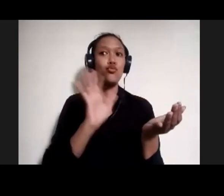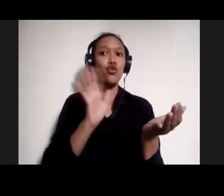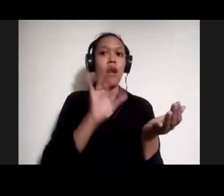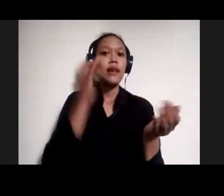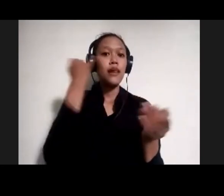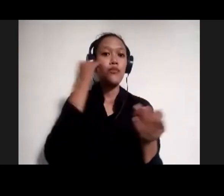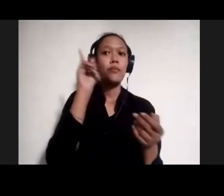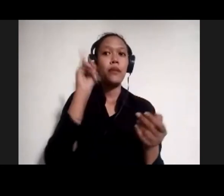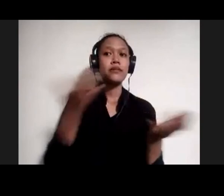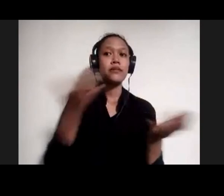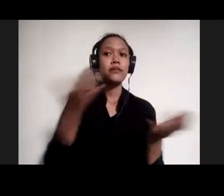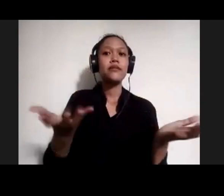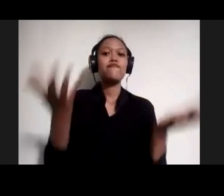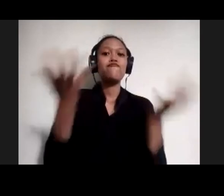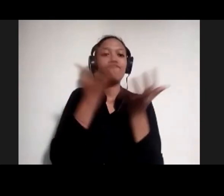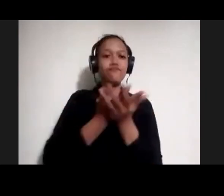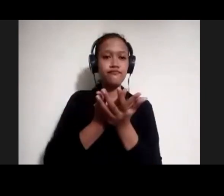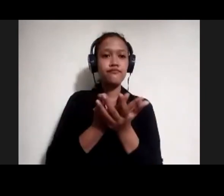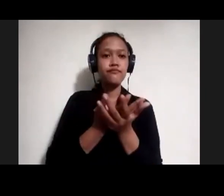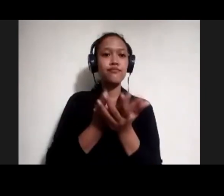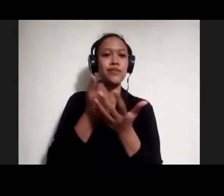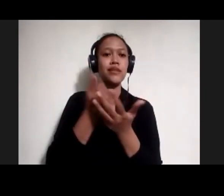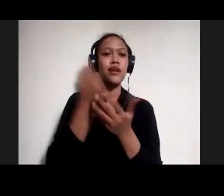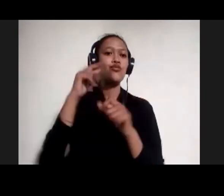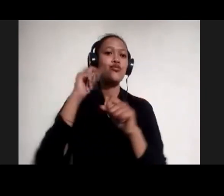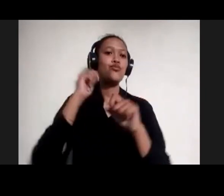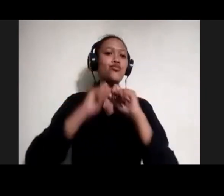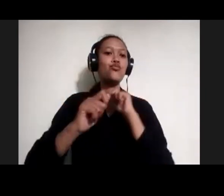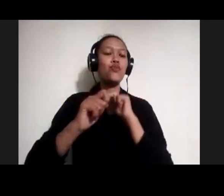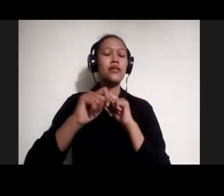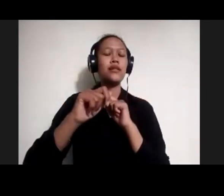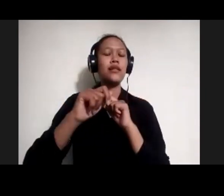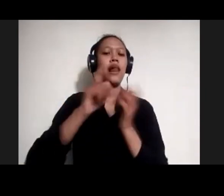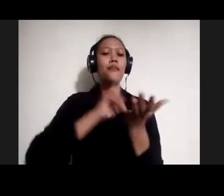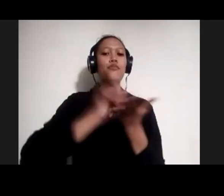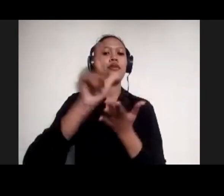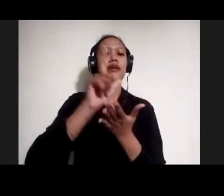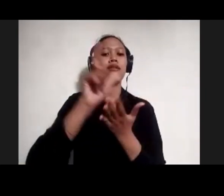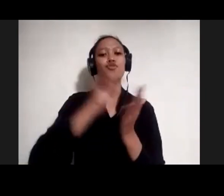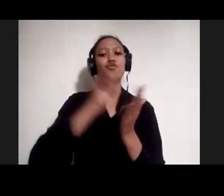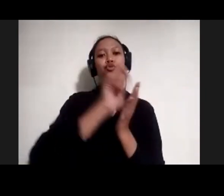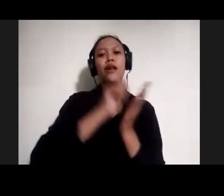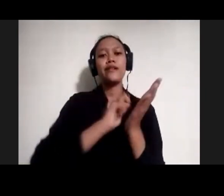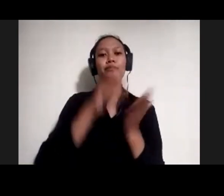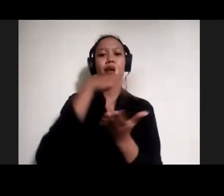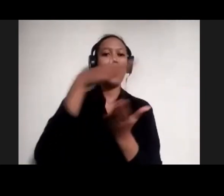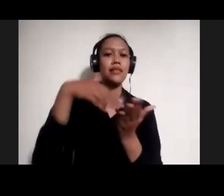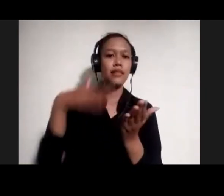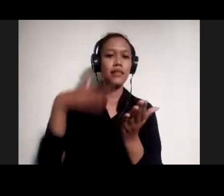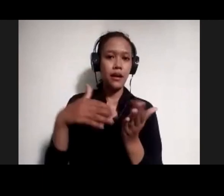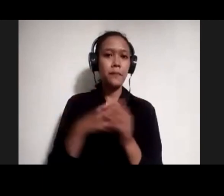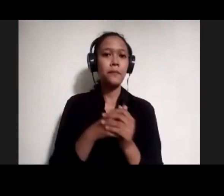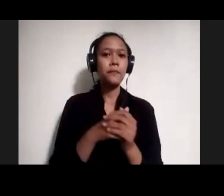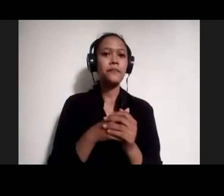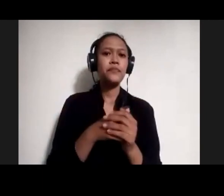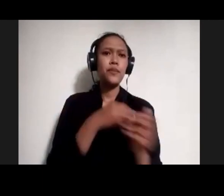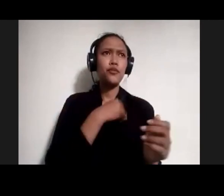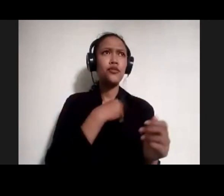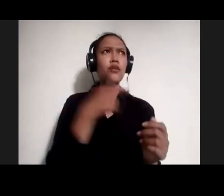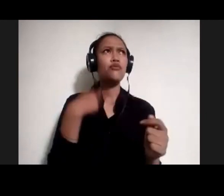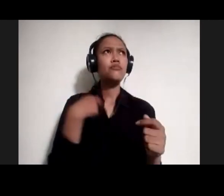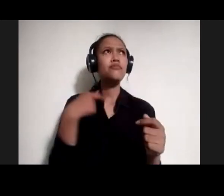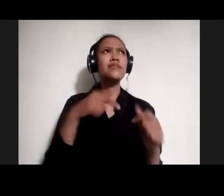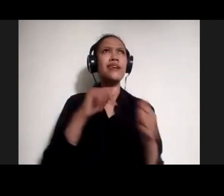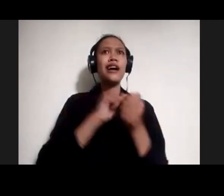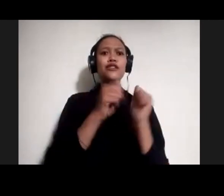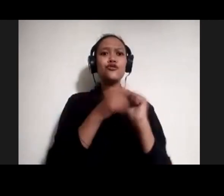digunakan untuk bikin laporan jurnalis berdata. Bahkan misalnya, menurutku kasus hukum justru lebih banyak ya,